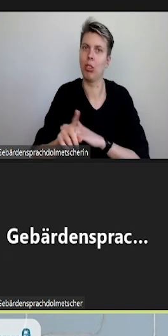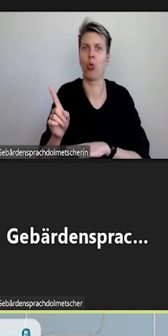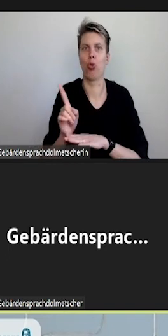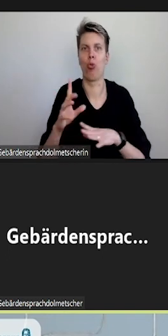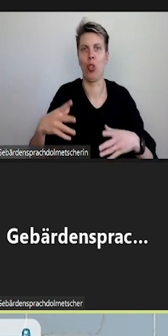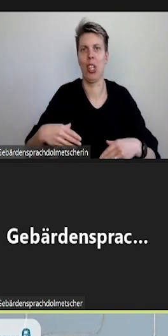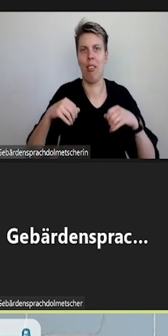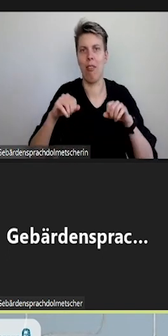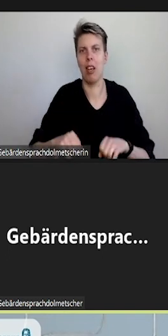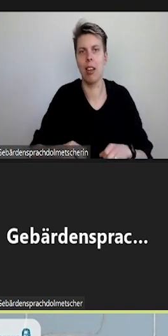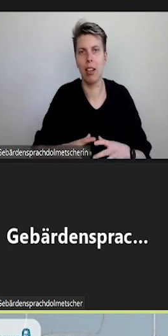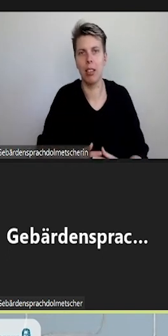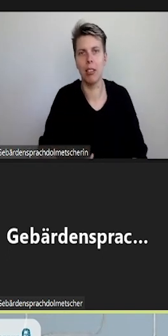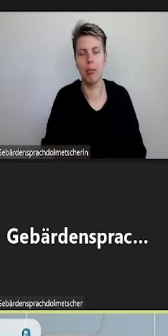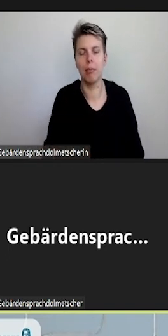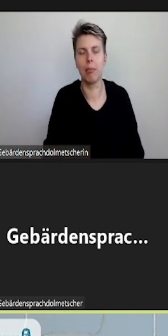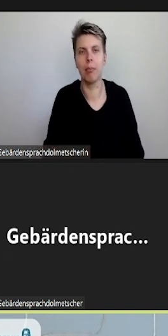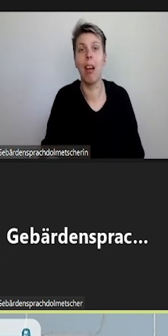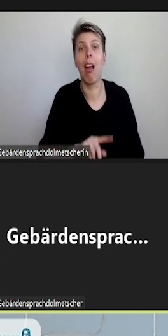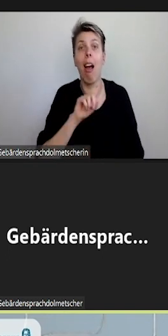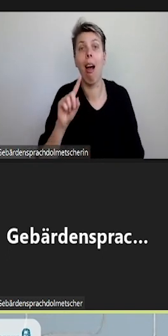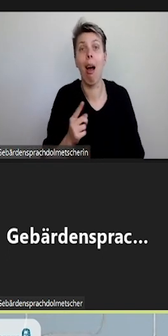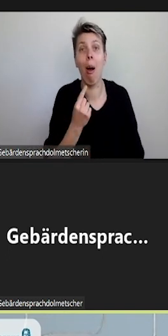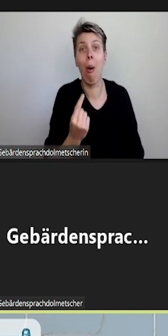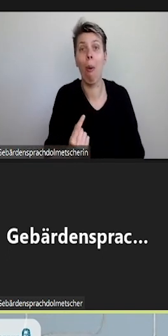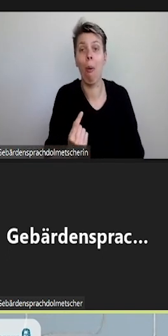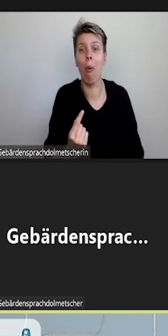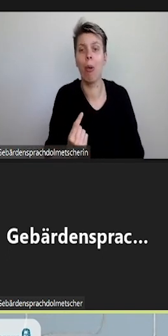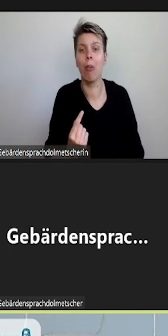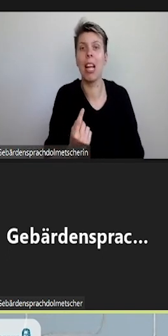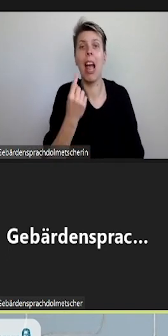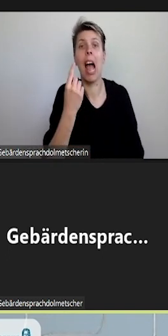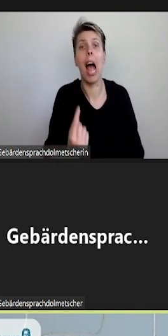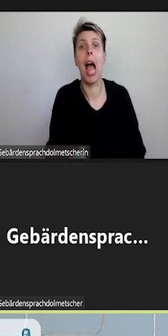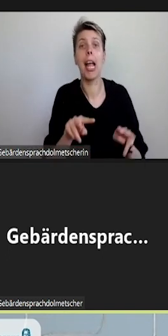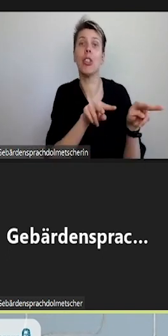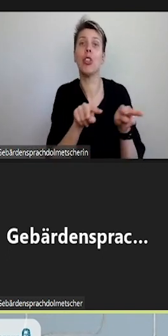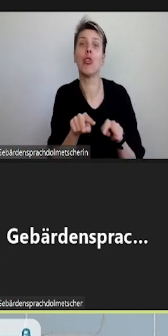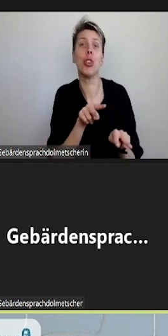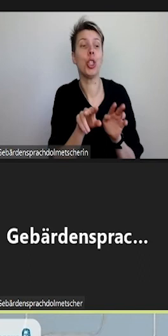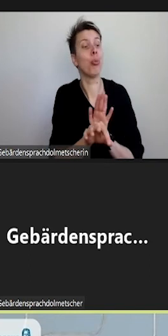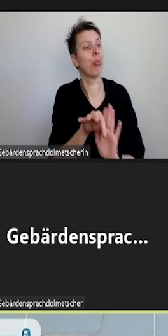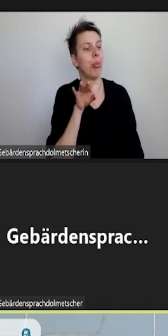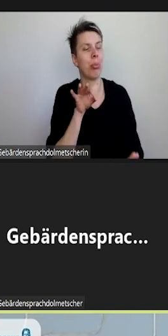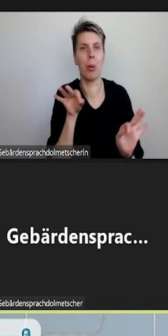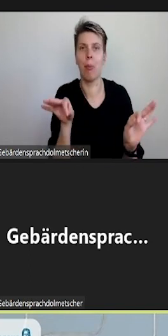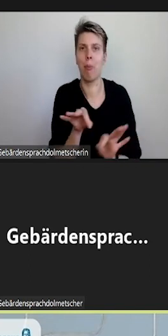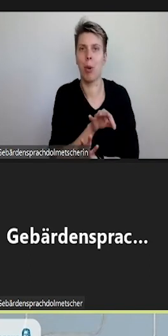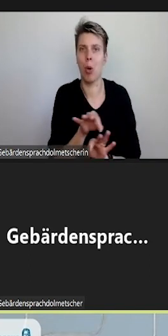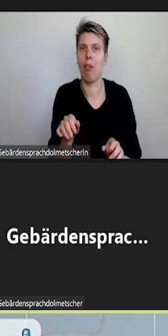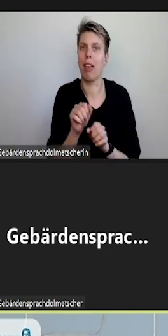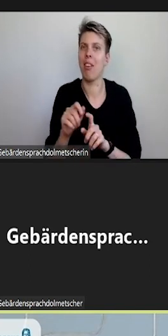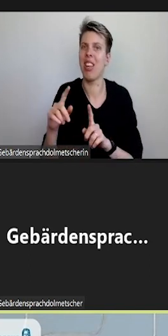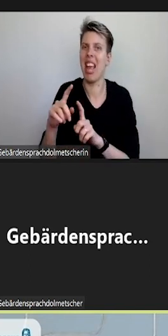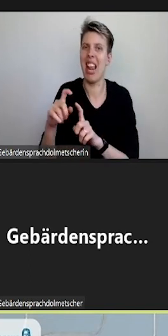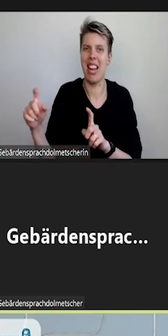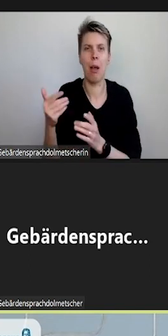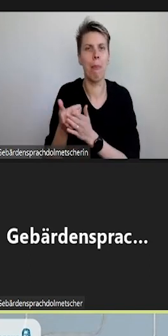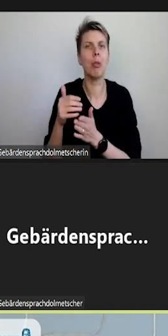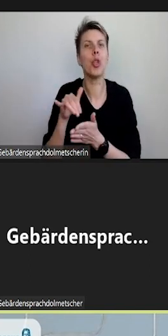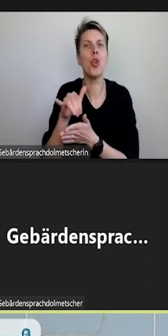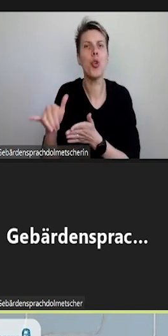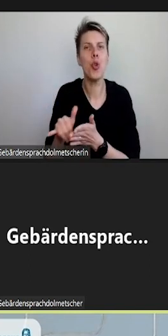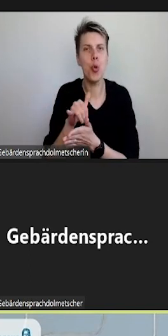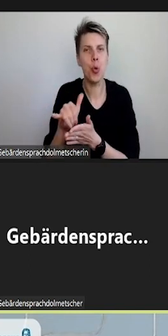loslegen. Außerdem benötigen Sie kein eigenes Video, sondern können einen Link zum Beispiel über YouTube